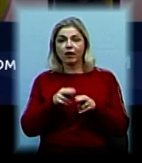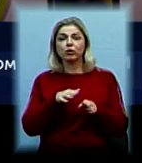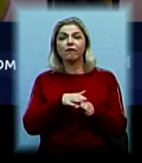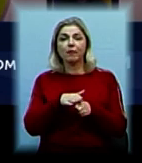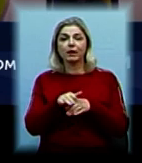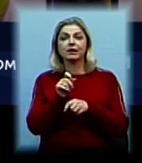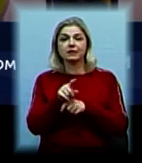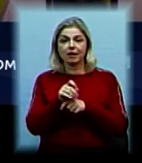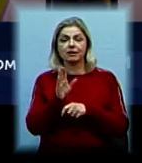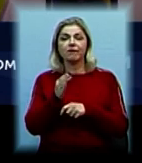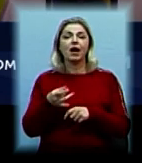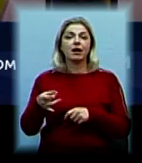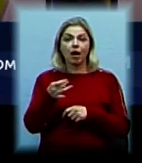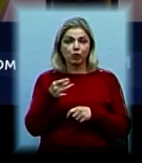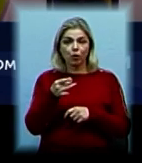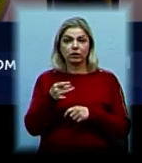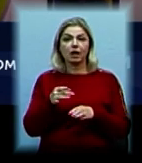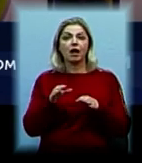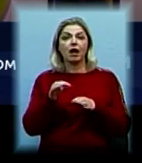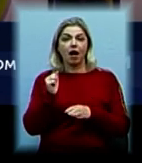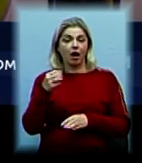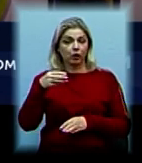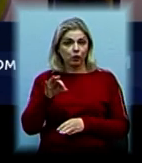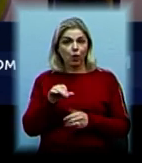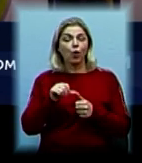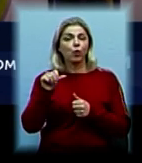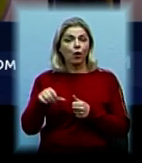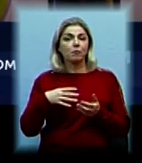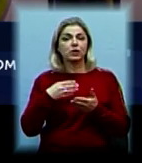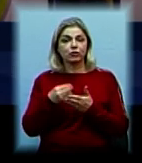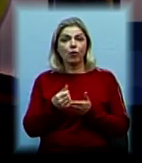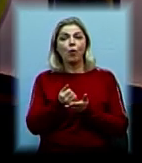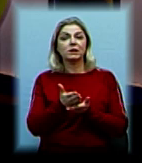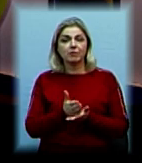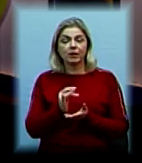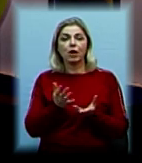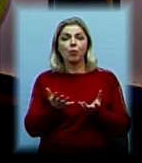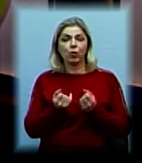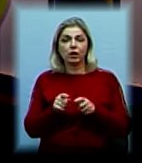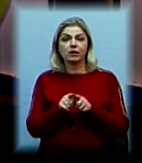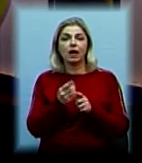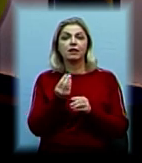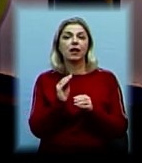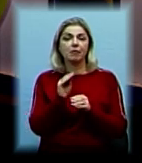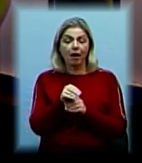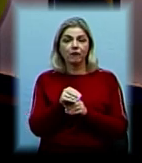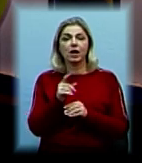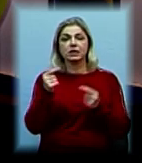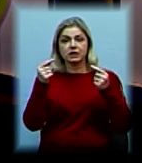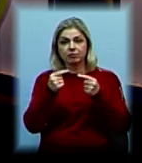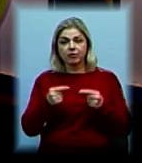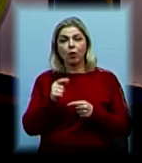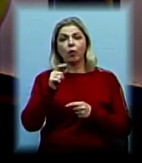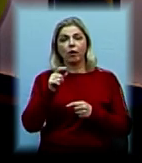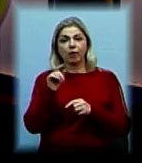в районі операції об'єднаних сил, окрім свого грошового забезпечення, отримує також надбавку, згідно указу президента